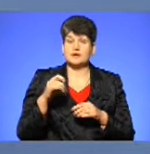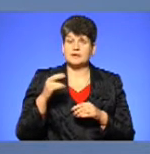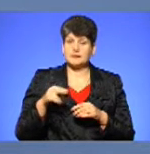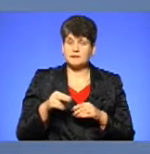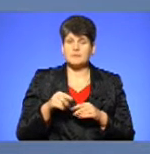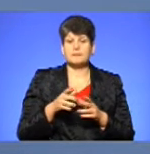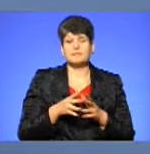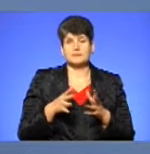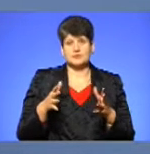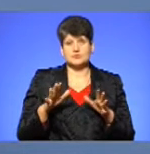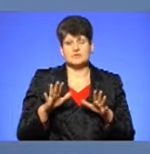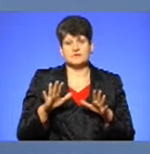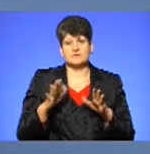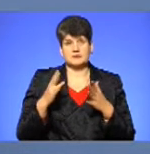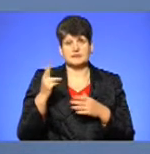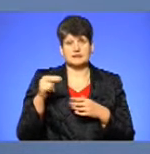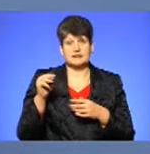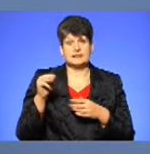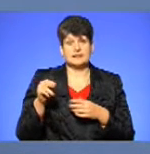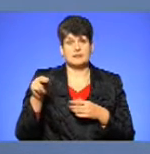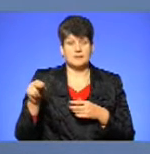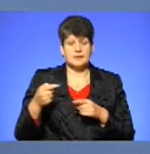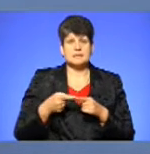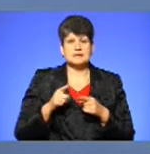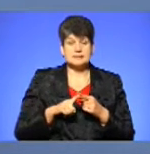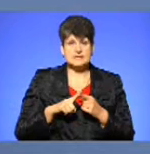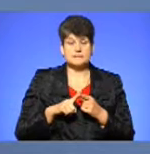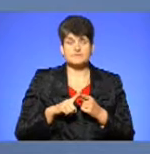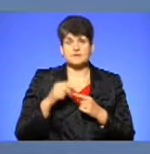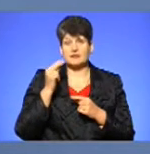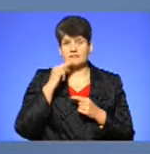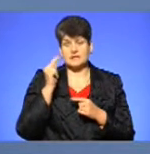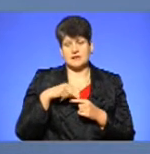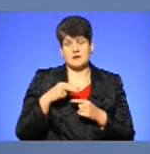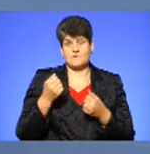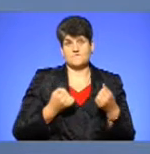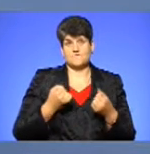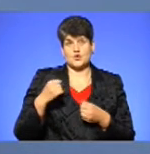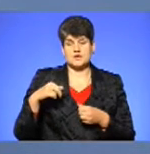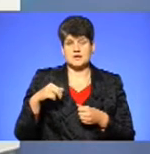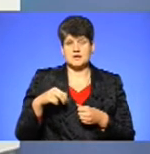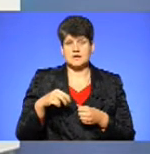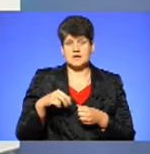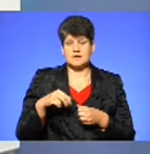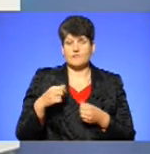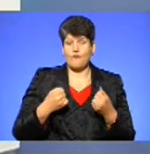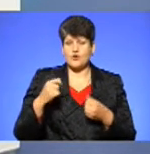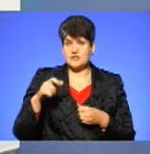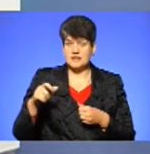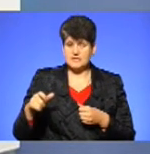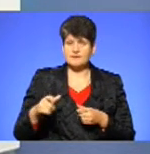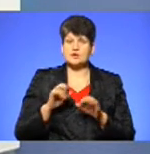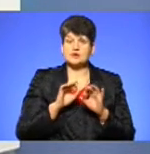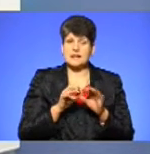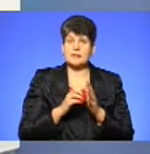Переважна більшість ДТП – це звини, як то кажуть, водіїв. То, власне, ви вже сказали причини